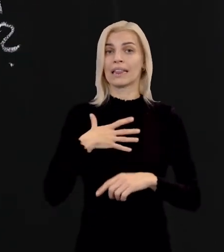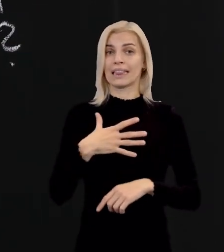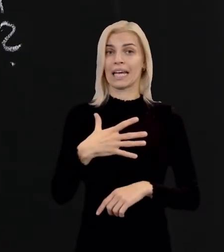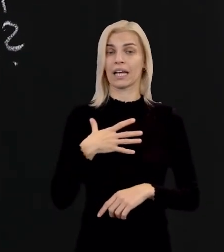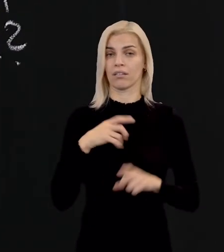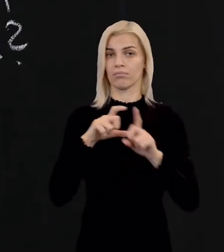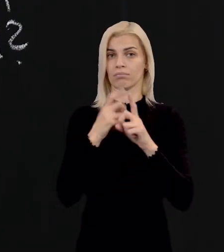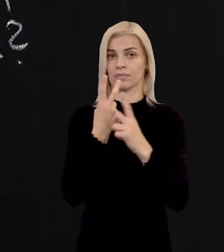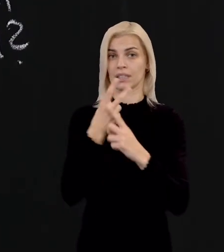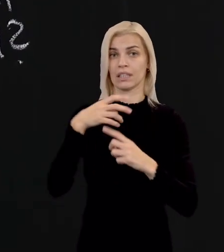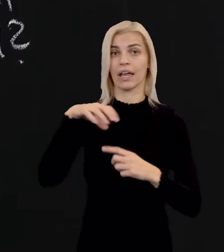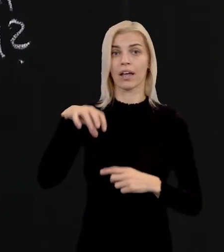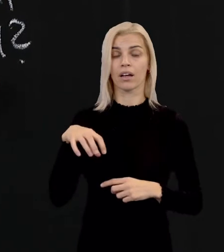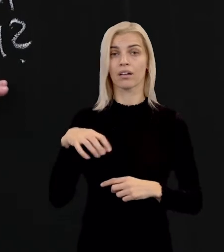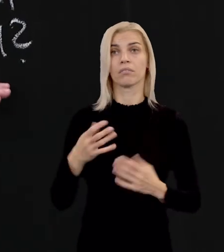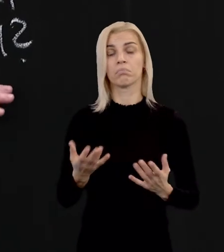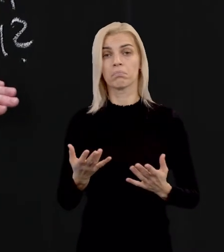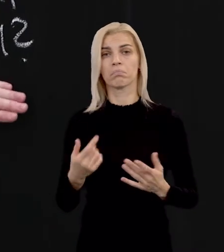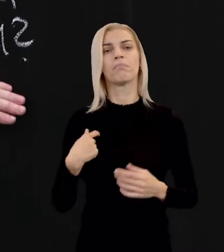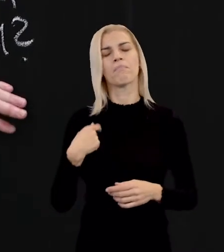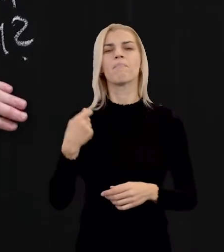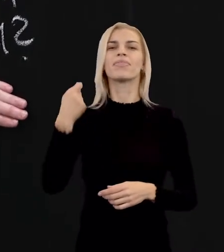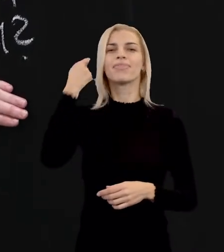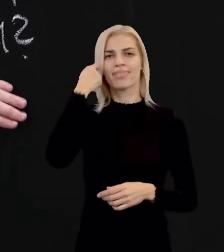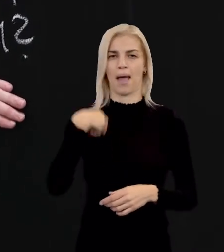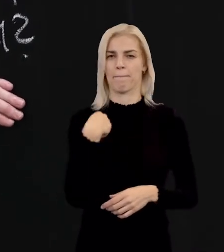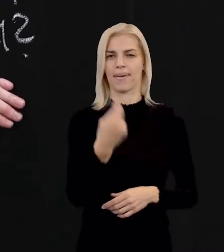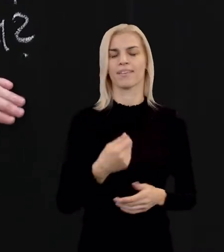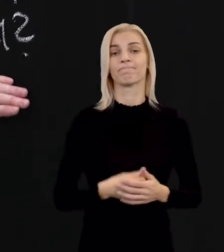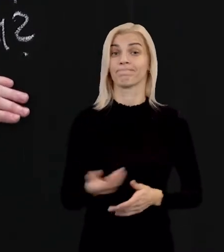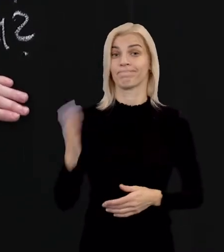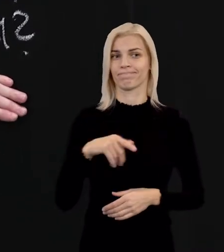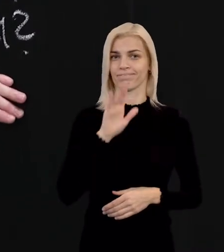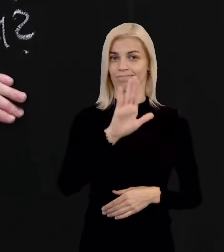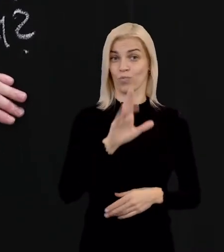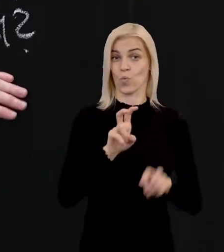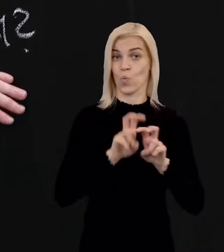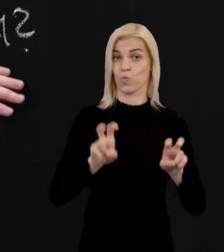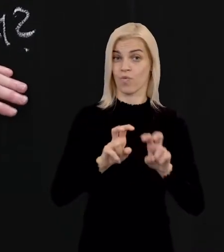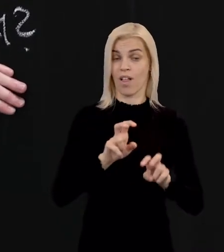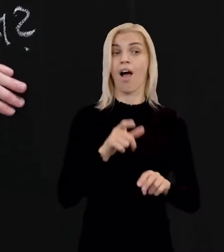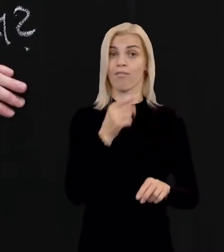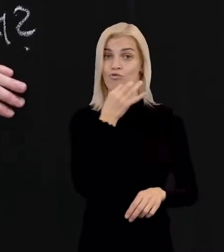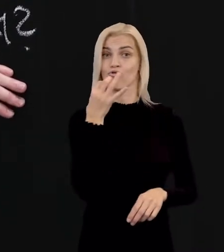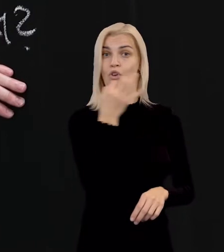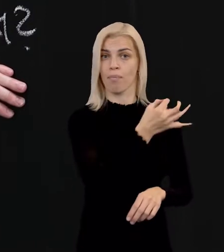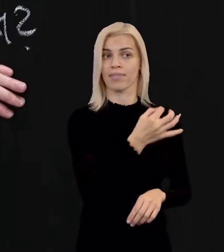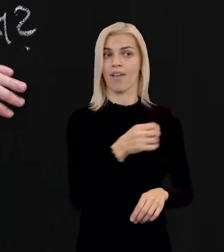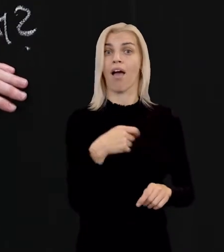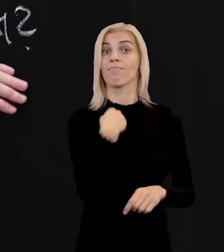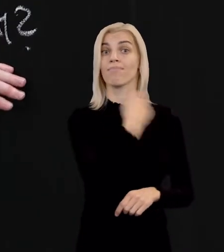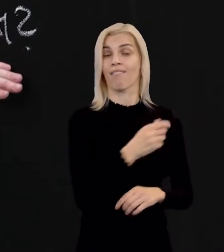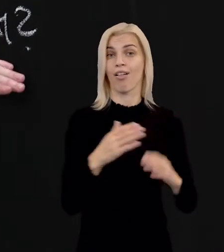Ja mám taký nápad. Poďme sa popýtať pani učiteľiek a pánovu učiteľov, ktorí vás učia Slovenčinu a dajte im to za domácu úlohu.